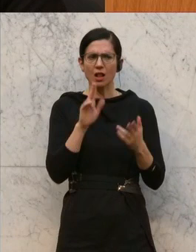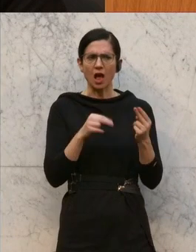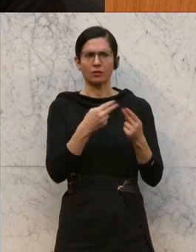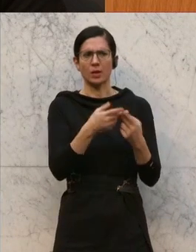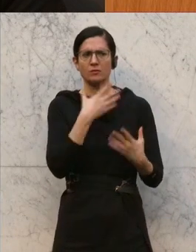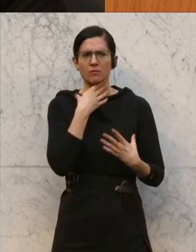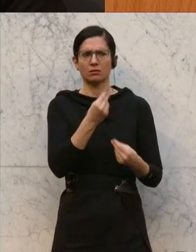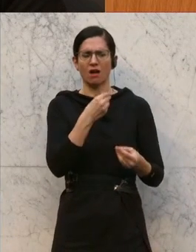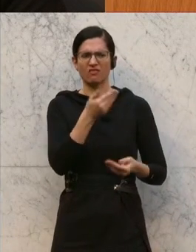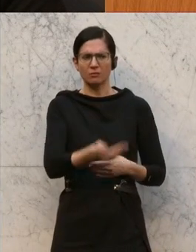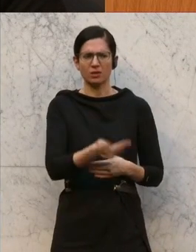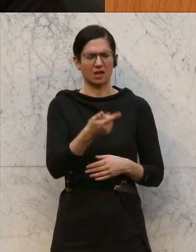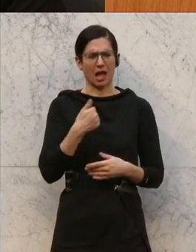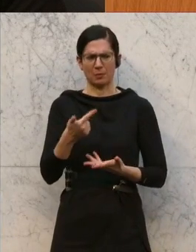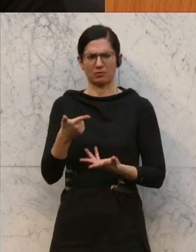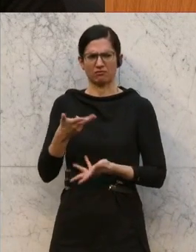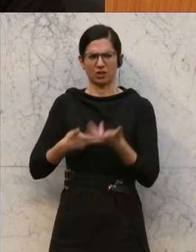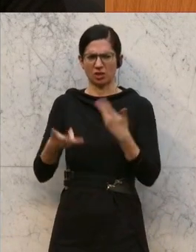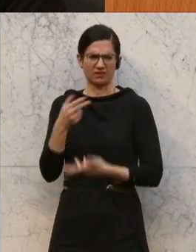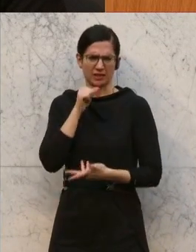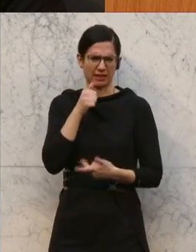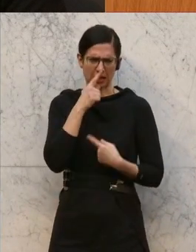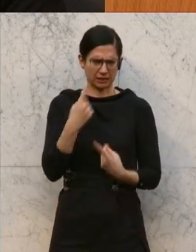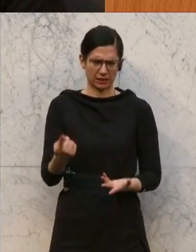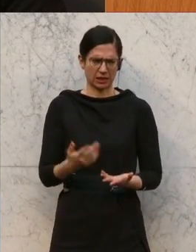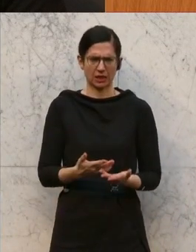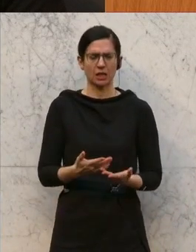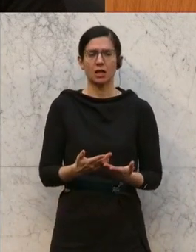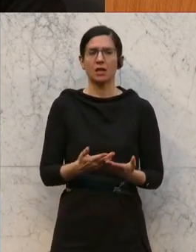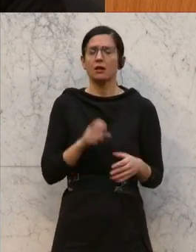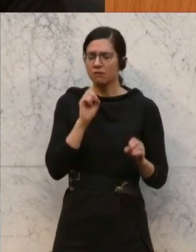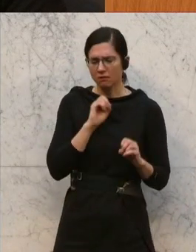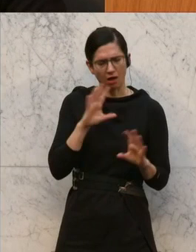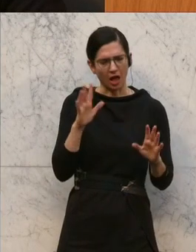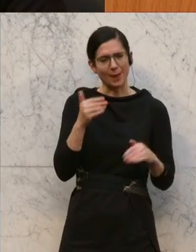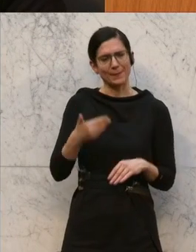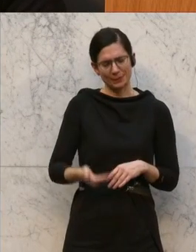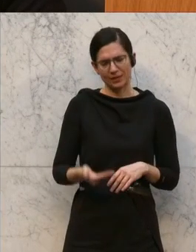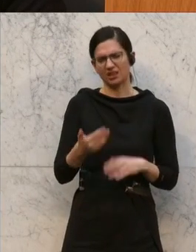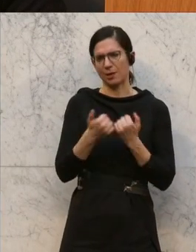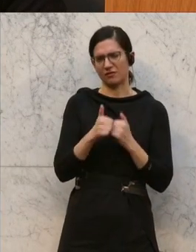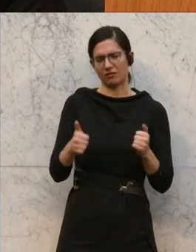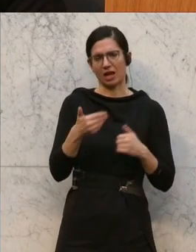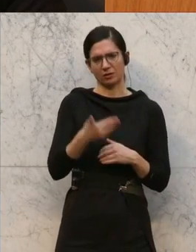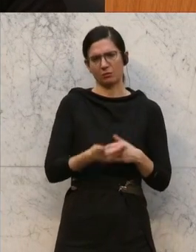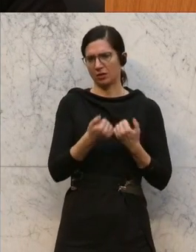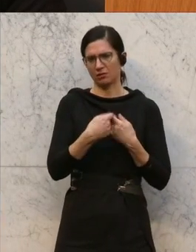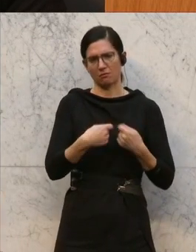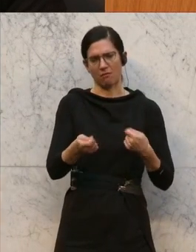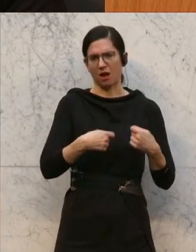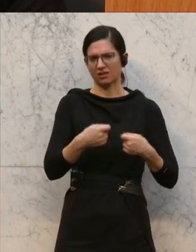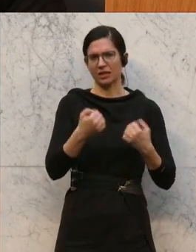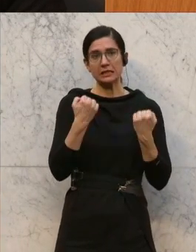aber hier ökonomisch nicht wirklich Sinn ergeben hat, Ihre Argumentation. Natürlich wird das dazu führen, dass die Mieten im freien Mietmarkt steigen werden.